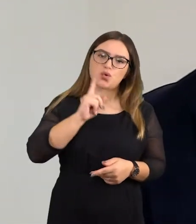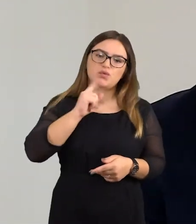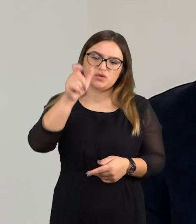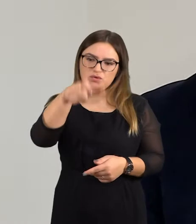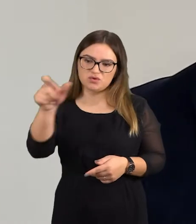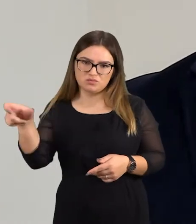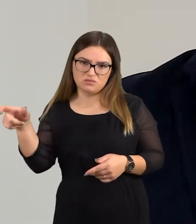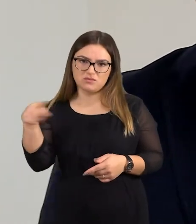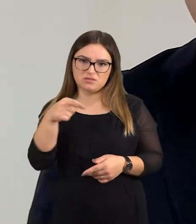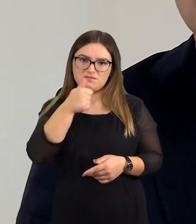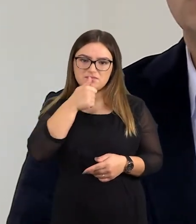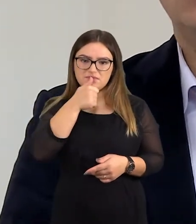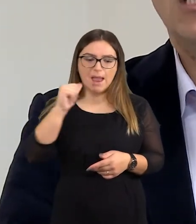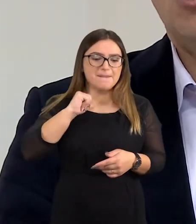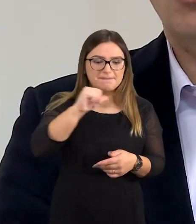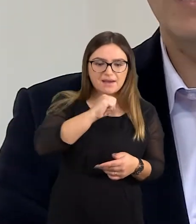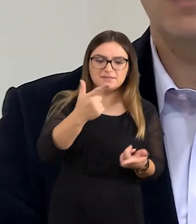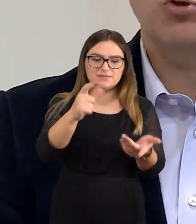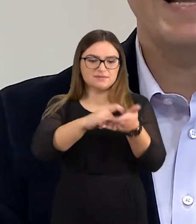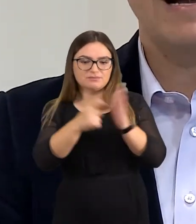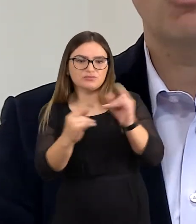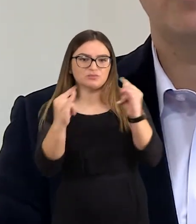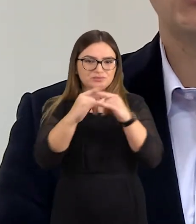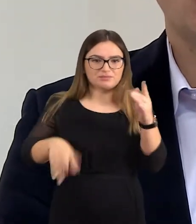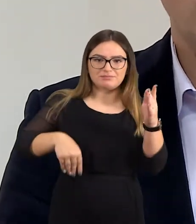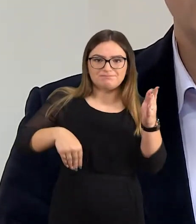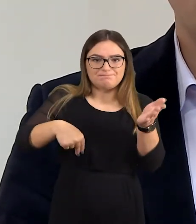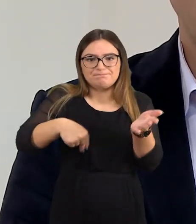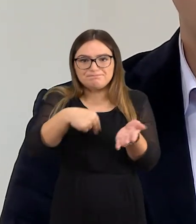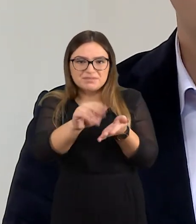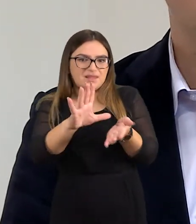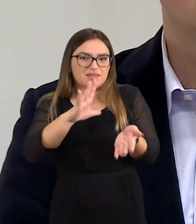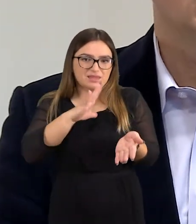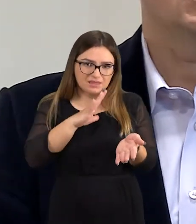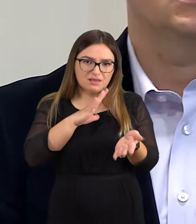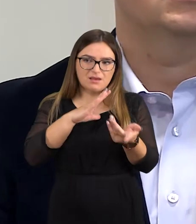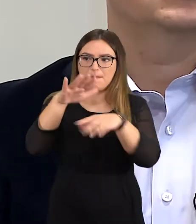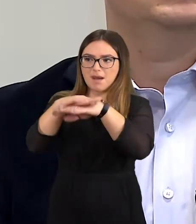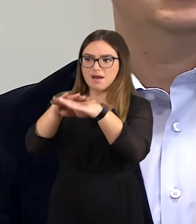žmonės, kurie galbūt negauna paskolos iš banko,